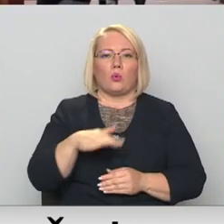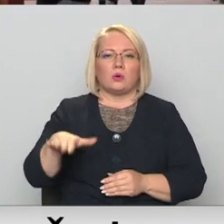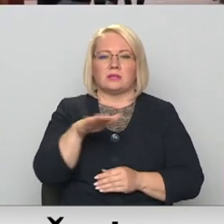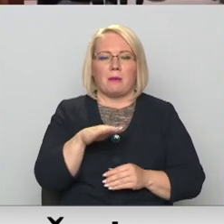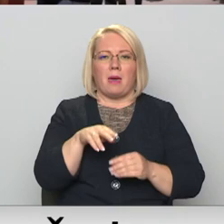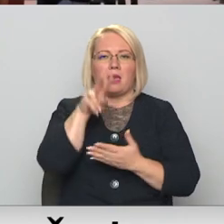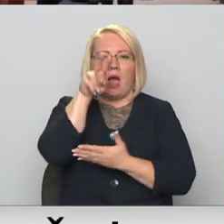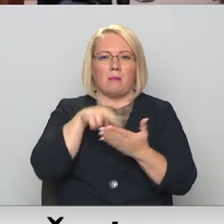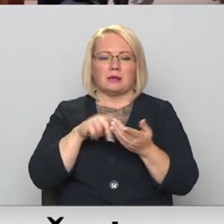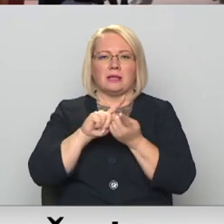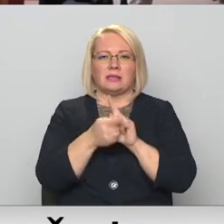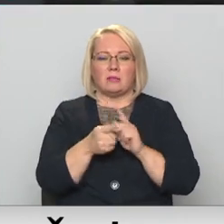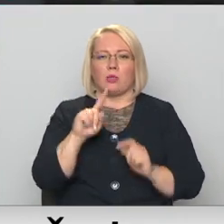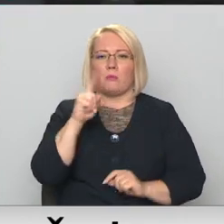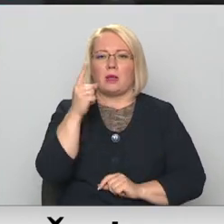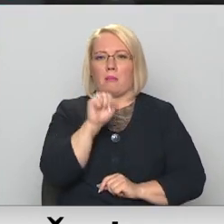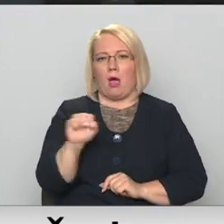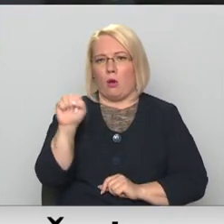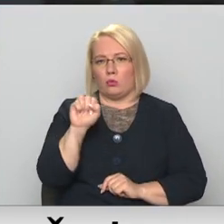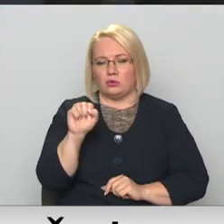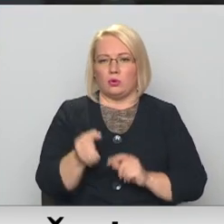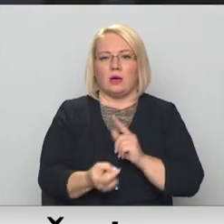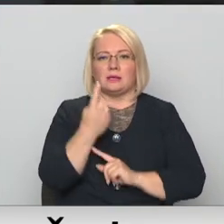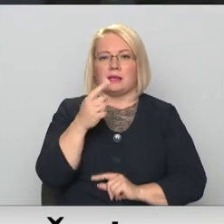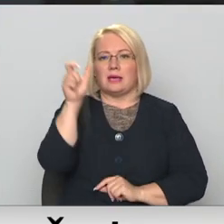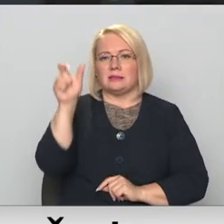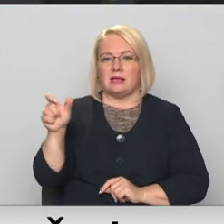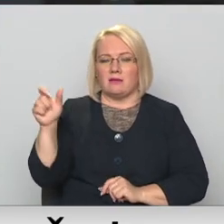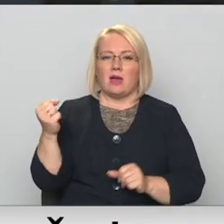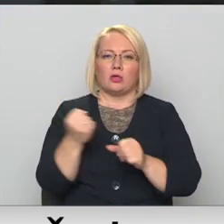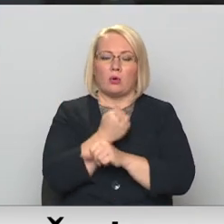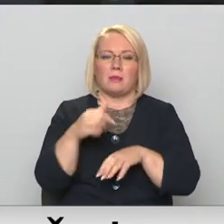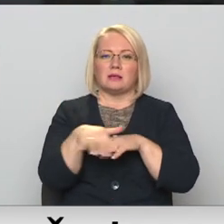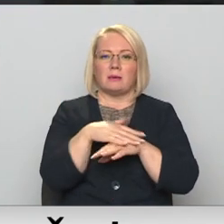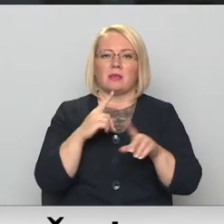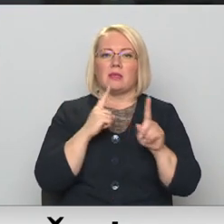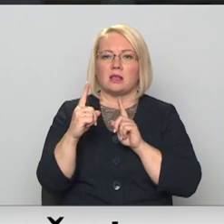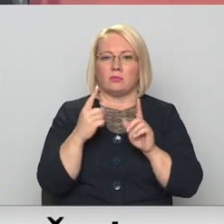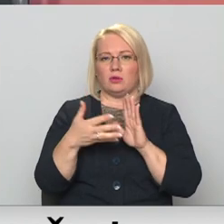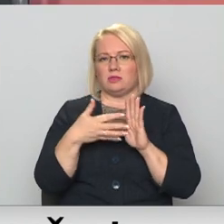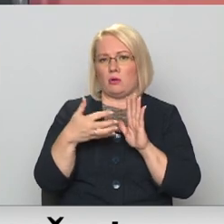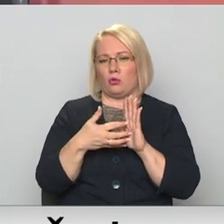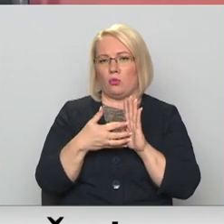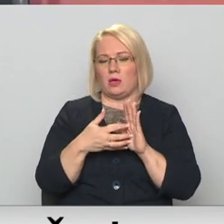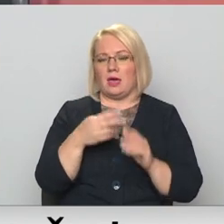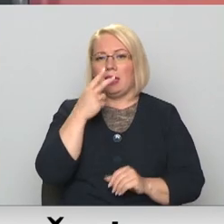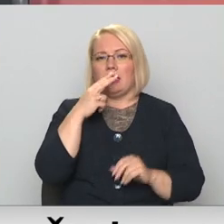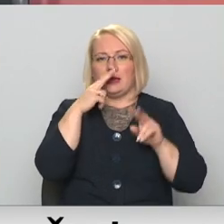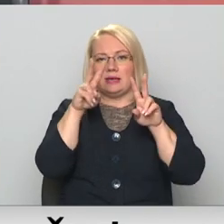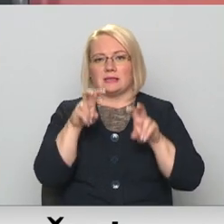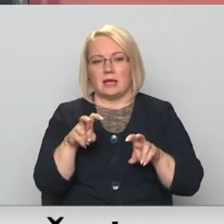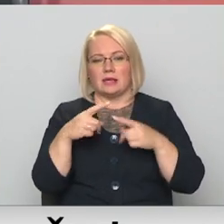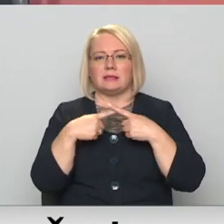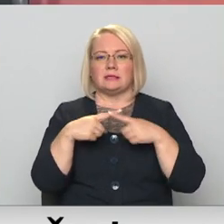pārskatīt izmaiņas no 1. augusta, jo izrādās, ka cilvēki tomēr sabiedrško transportu izmantojuši. Izskatīt arī